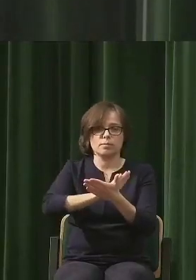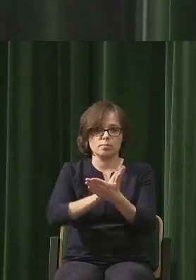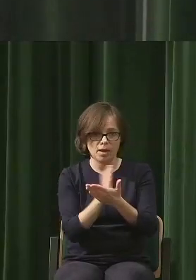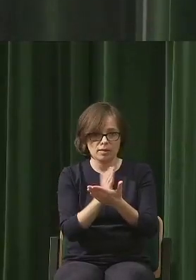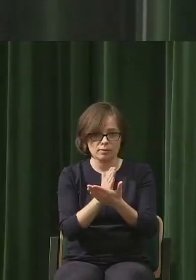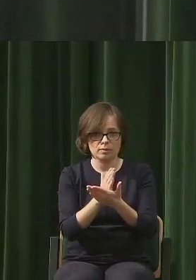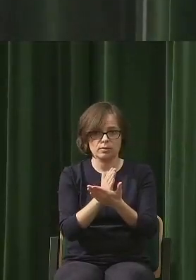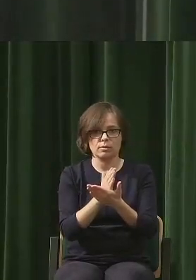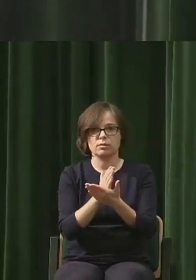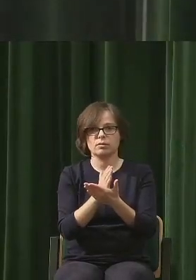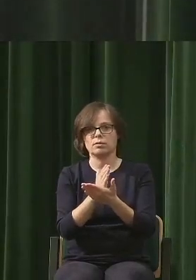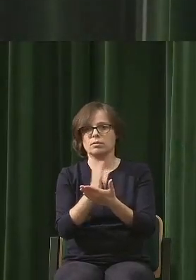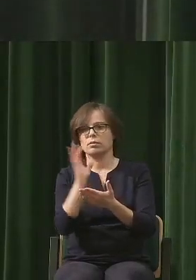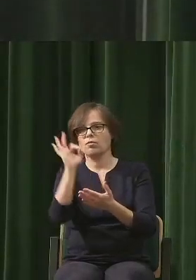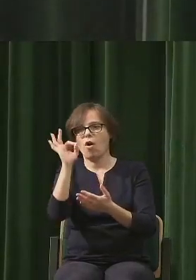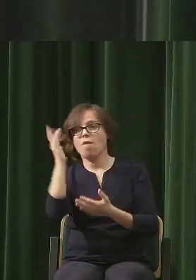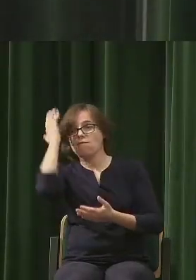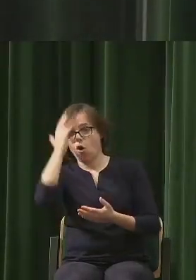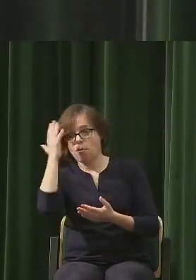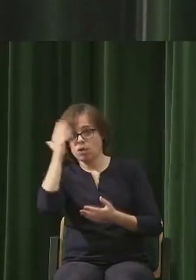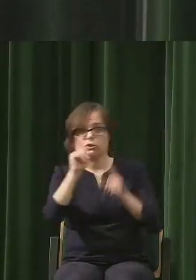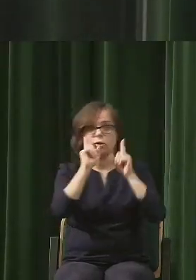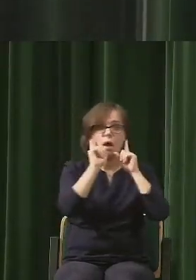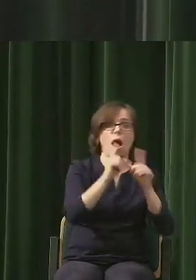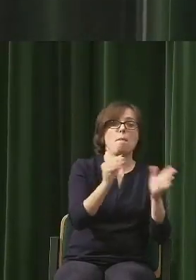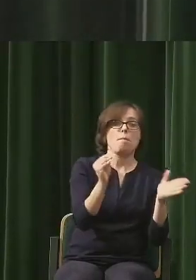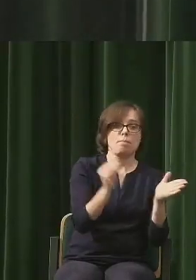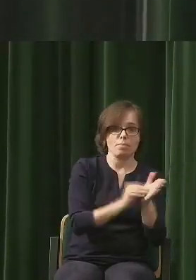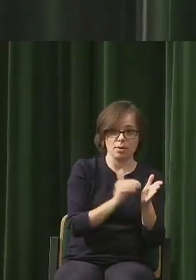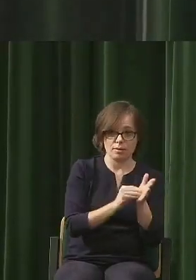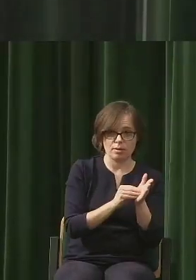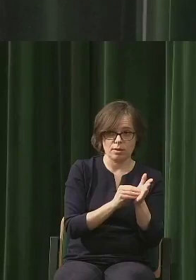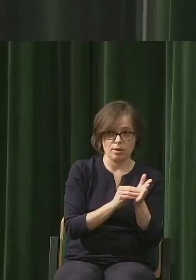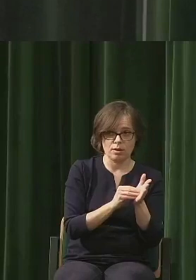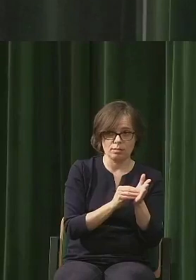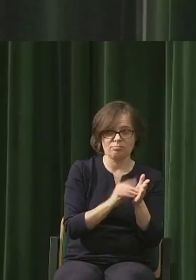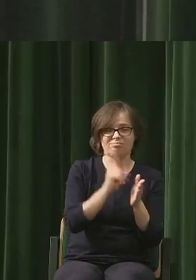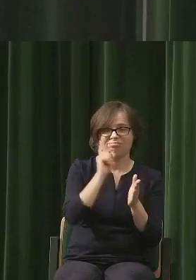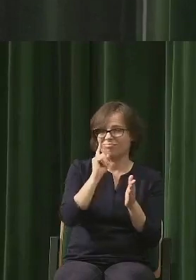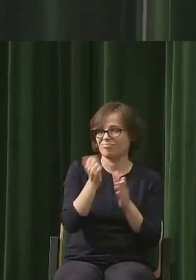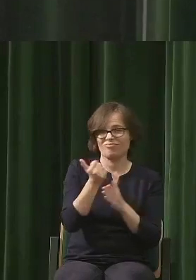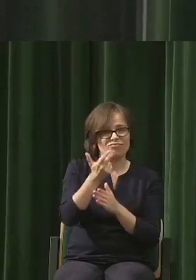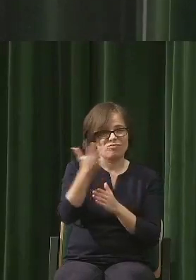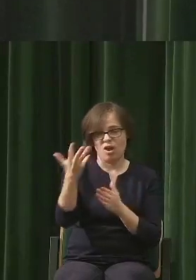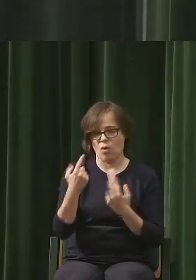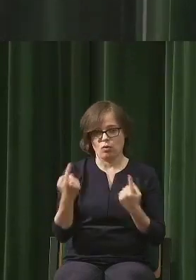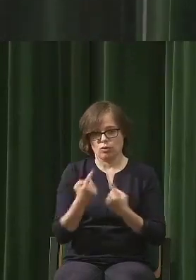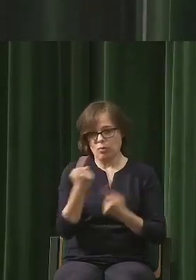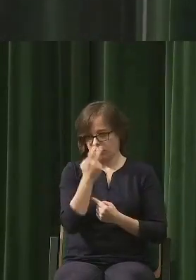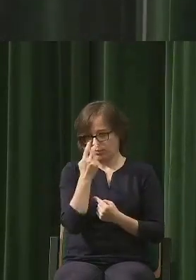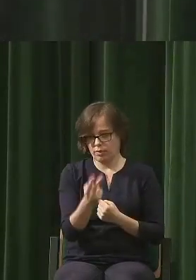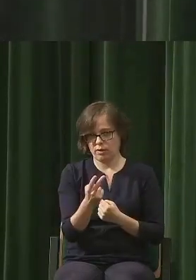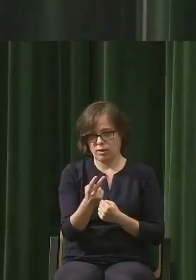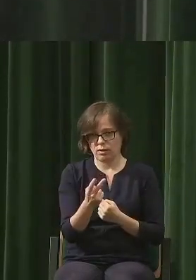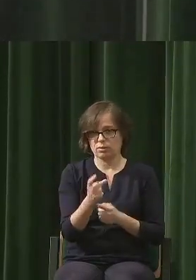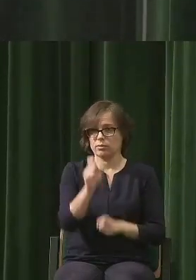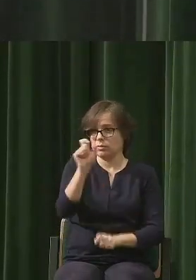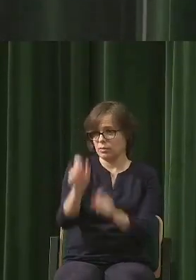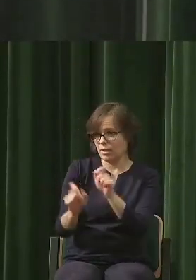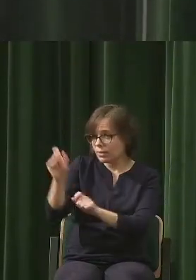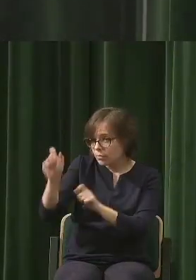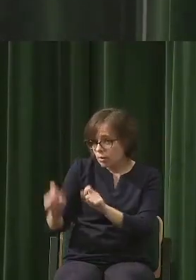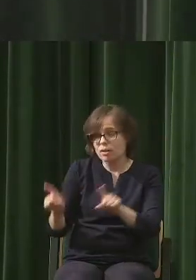a praktyką, która w wielu momentach dowodzi, że i poszczególne jednostki, całe